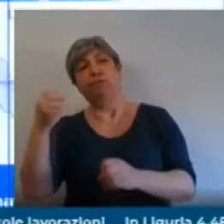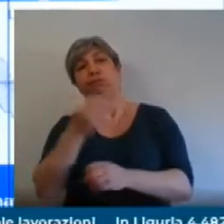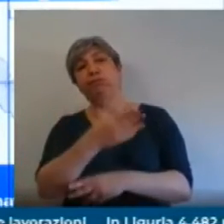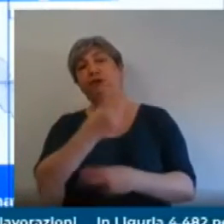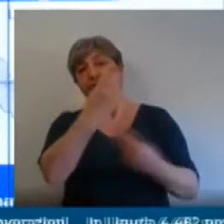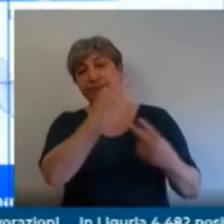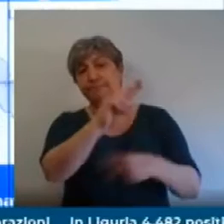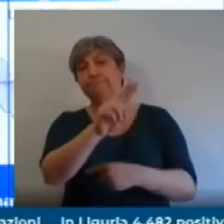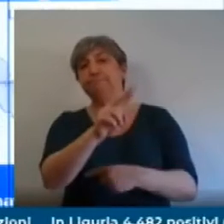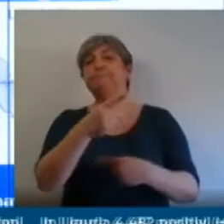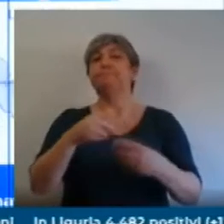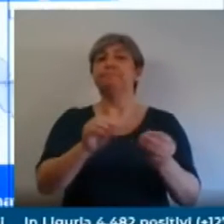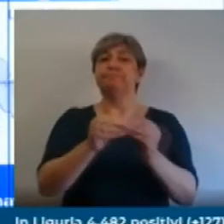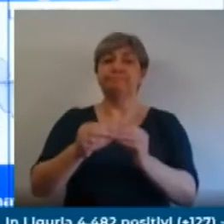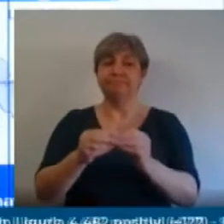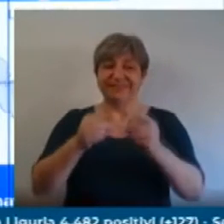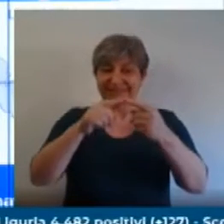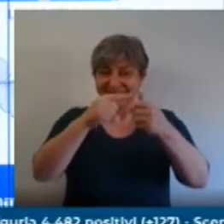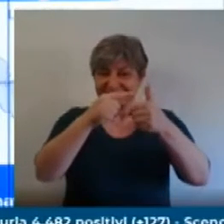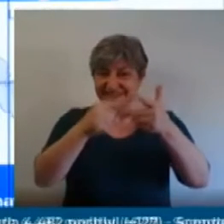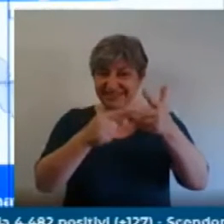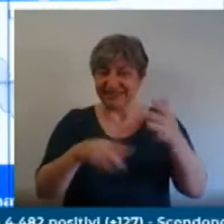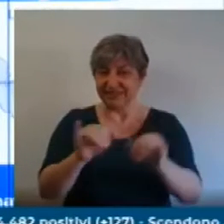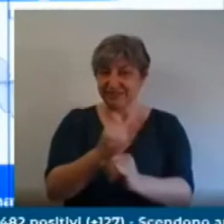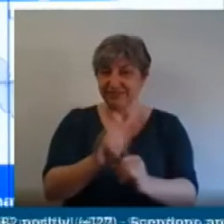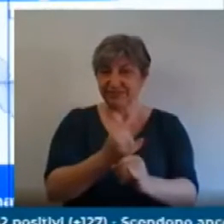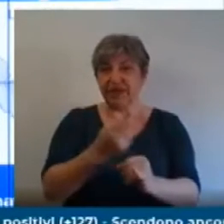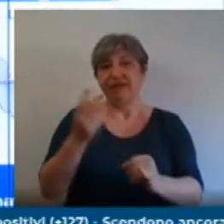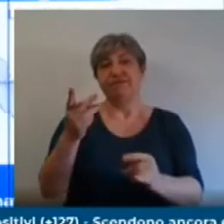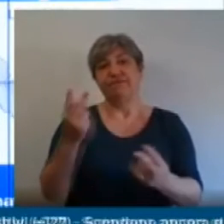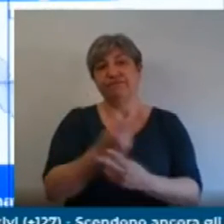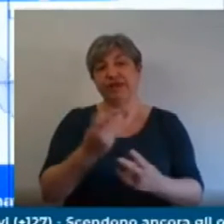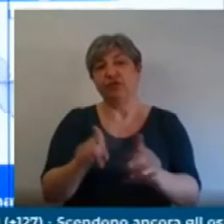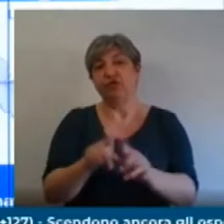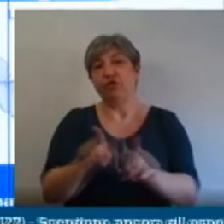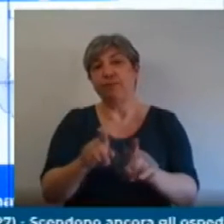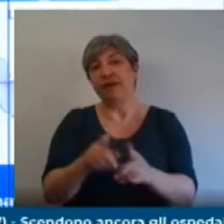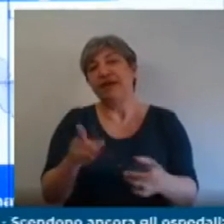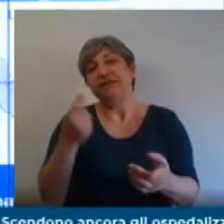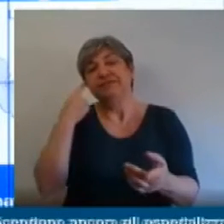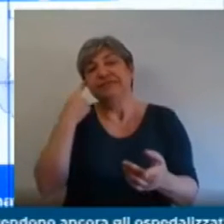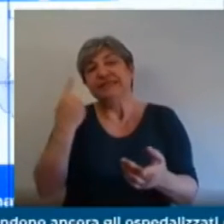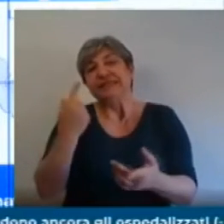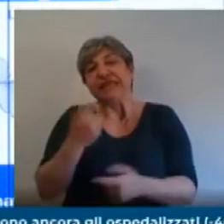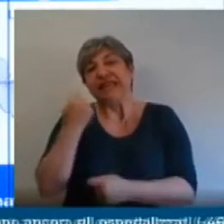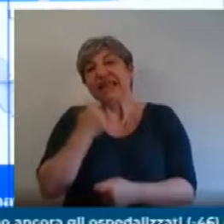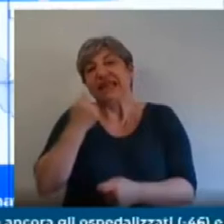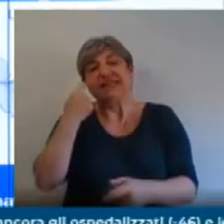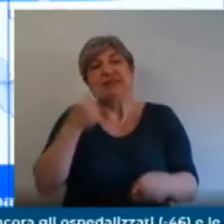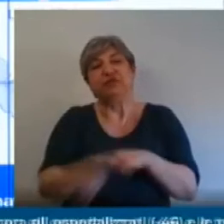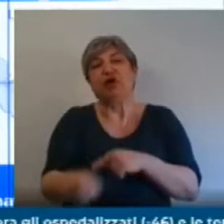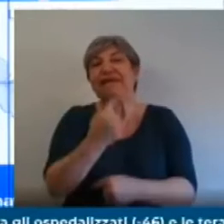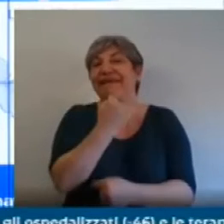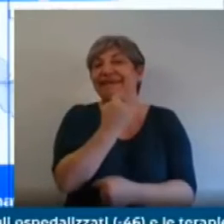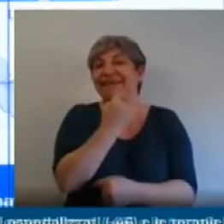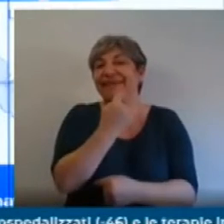particolare interesse se non per le pubbliche amministrazioni, non per i comuni cittadini, l'ordinanza resterà in vigore